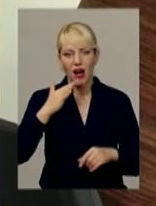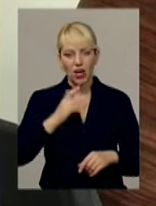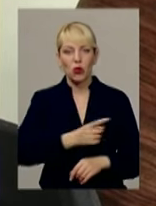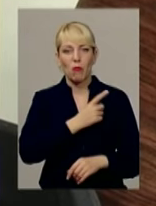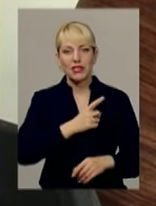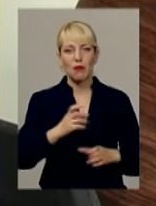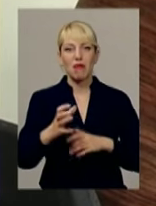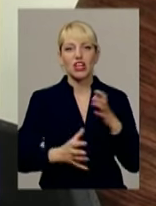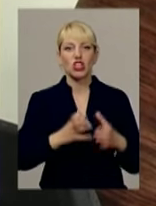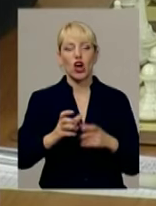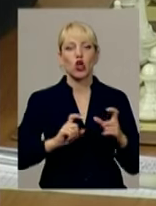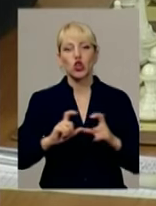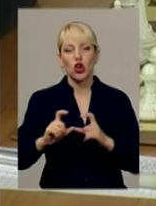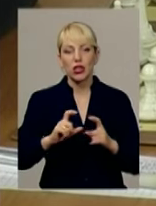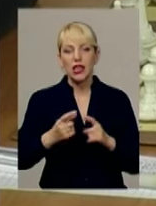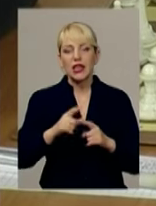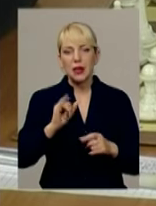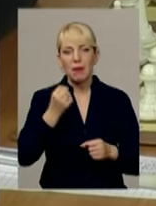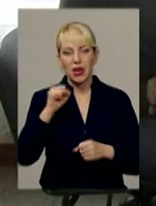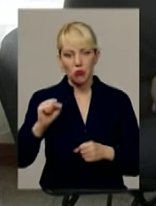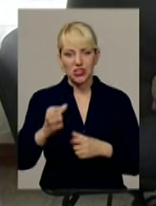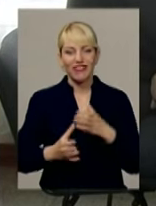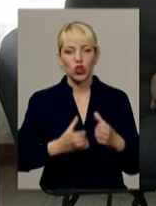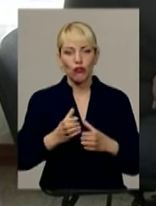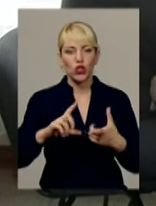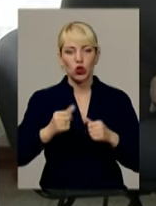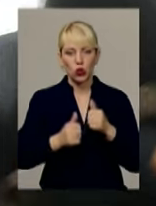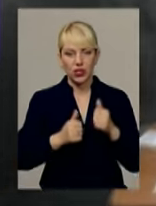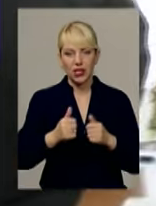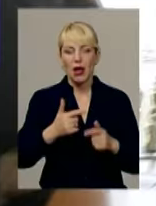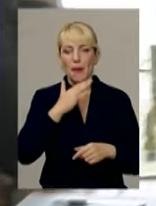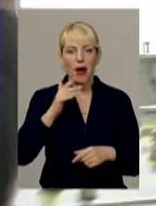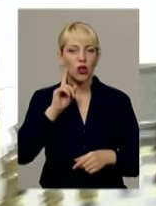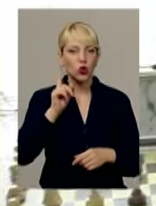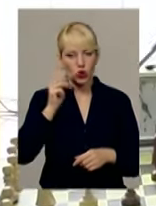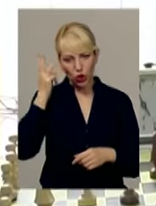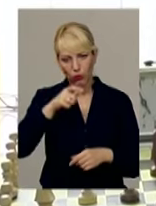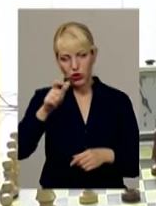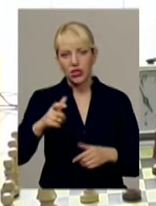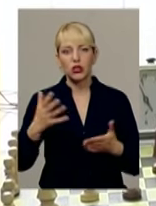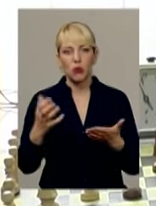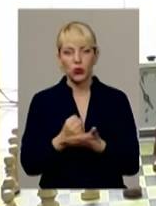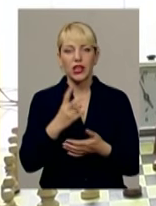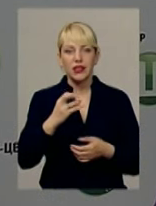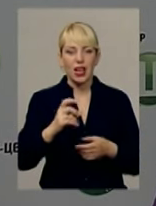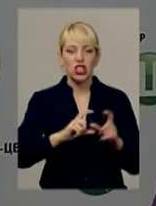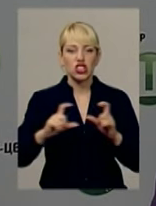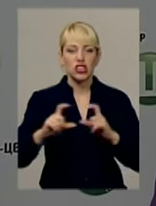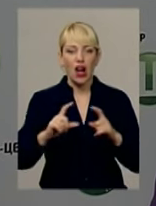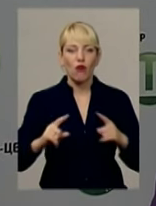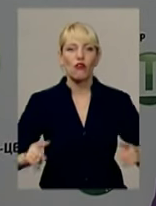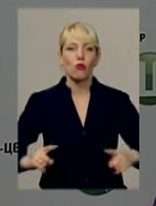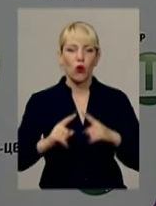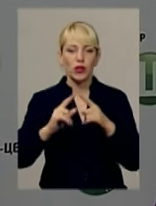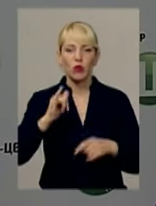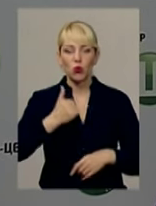майстрів міжнародного класу та переможців світових турнірів. Крім того, багато юних подолян вже досягли найвищих вершин на шаховому Олімпі. У нас